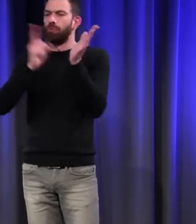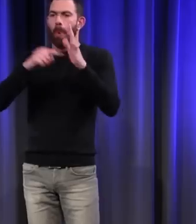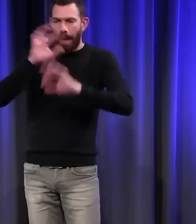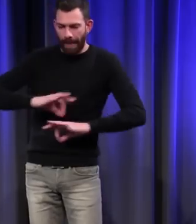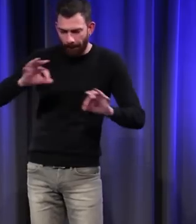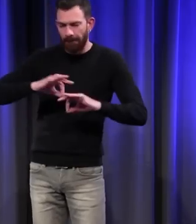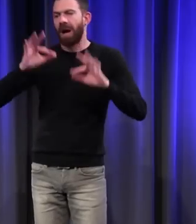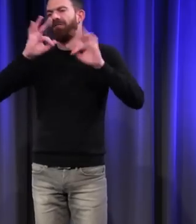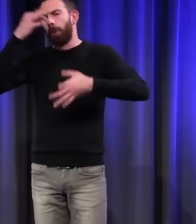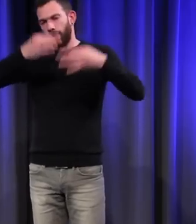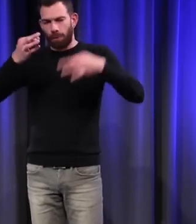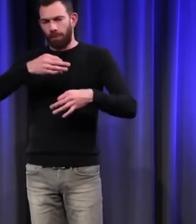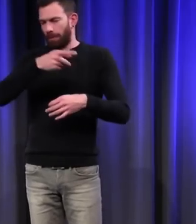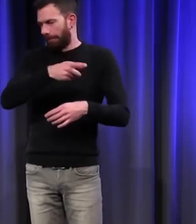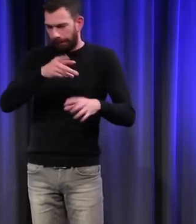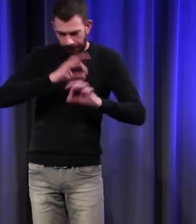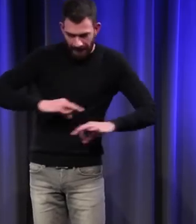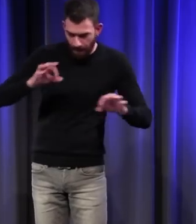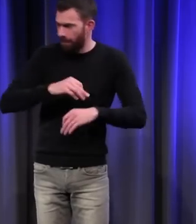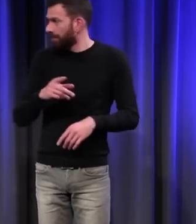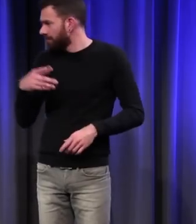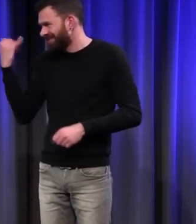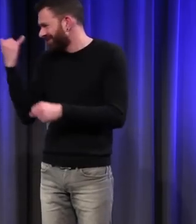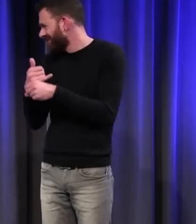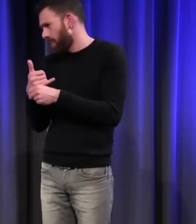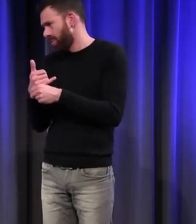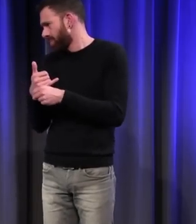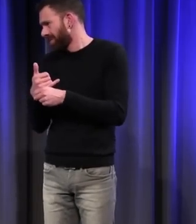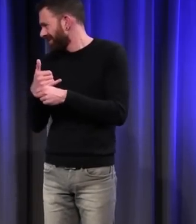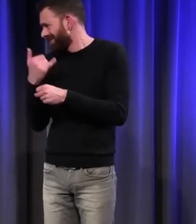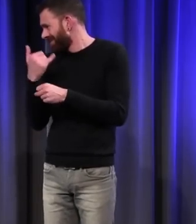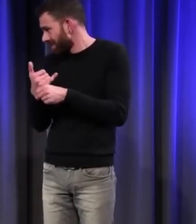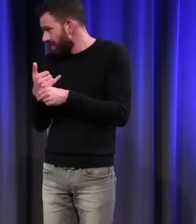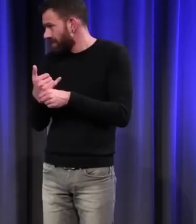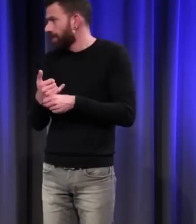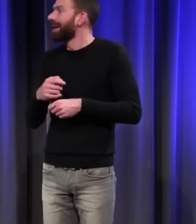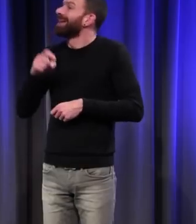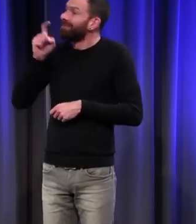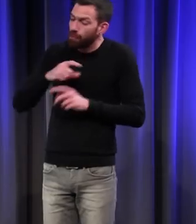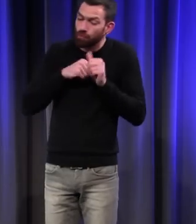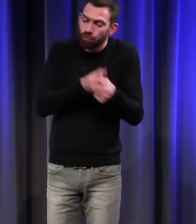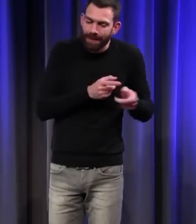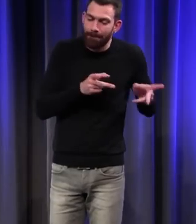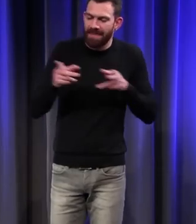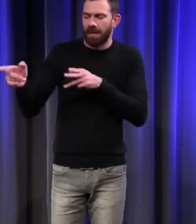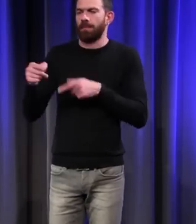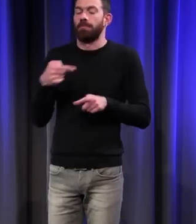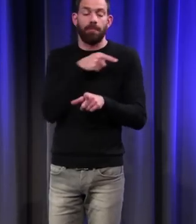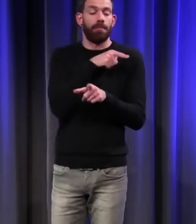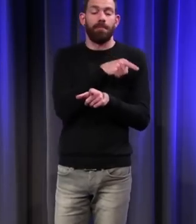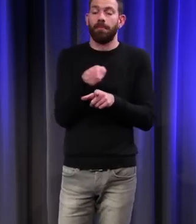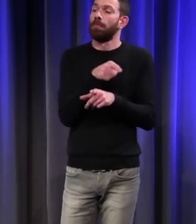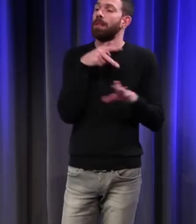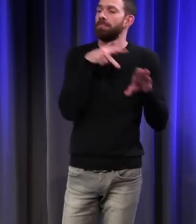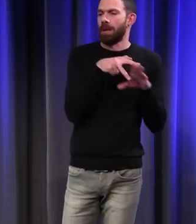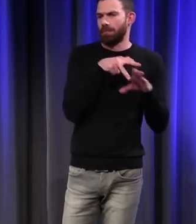juridique, etc. C'est complètement faux. Mais là aussi, il faut périodiser. Pour ce qui est du haut Moyen-Âge,